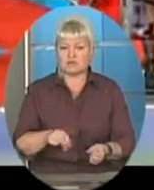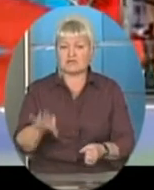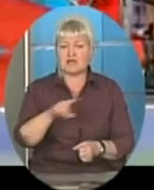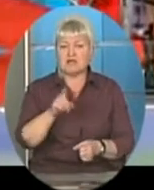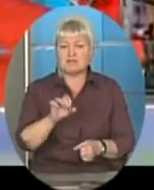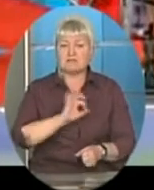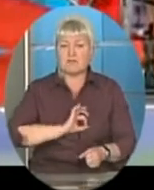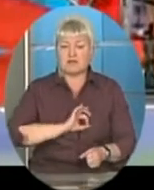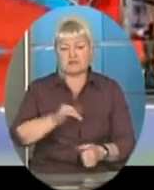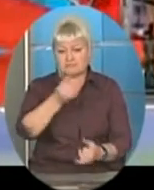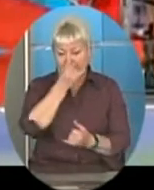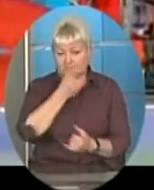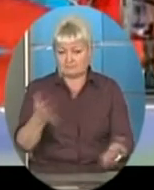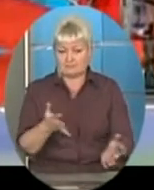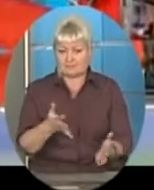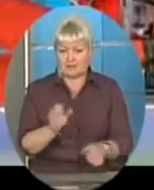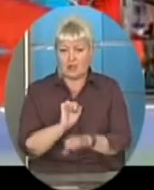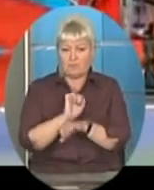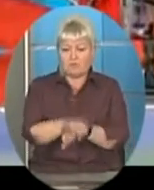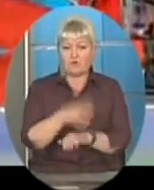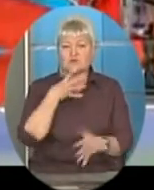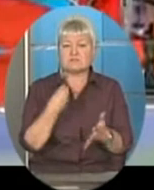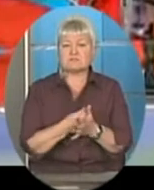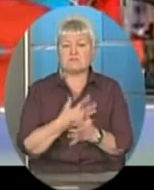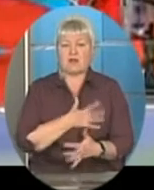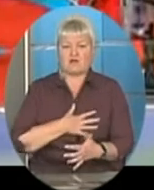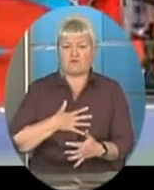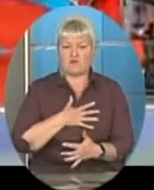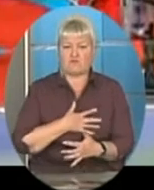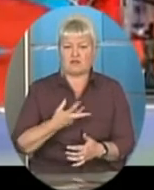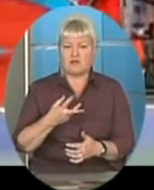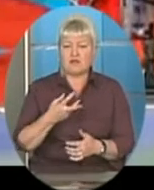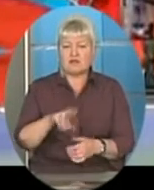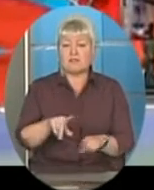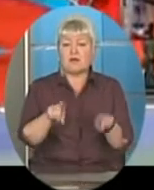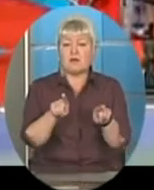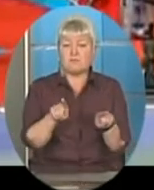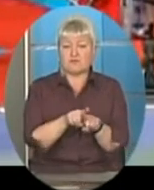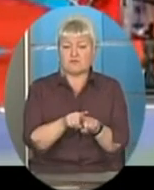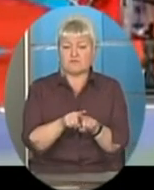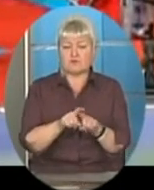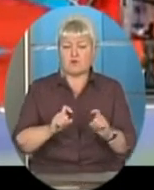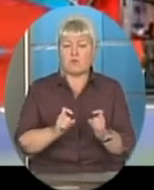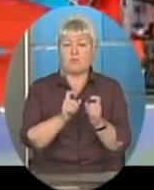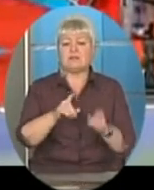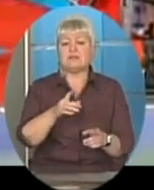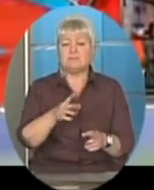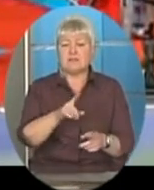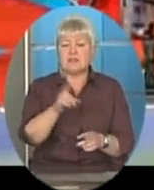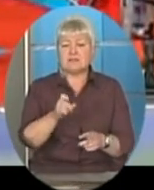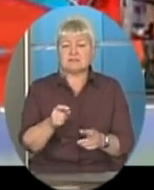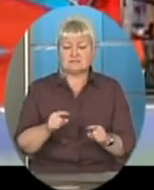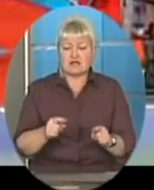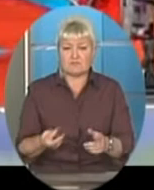я не зміг побороти своє хвилювання. І я от в такому бої за вихід в четвірку, я